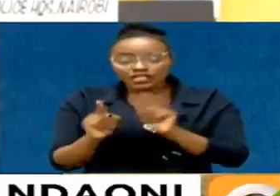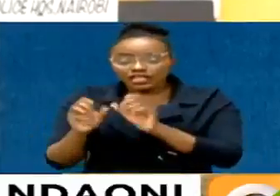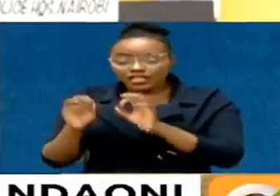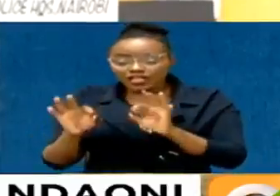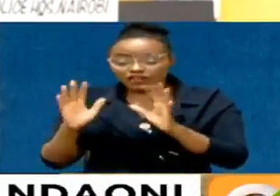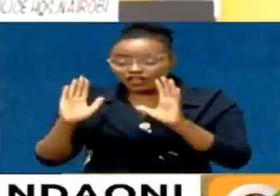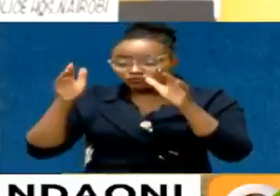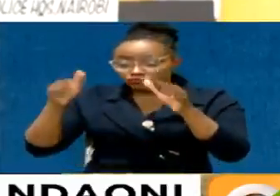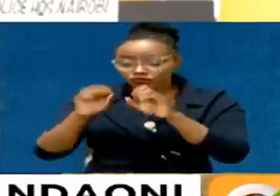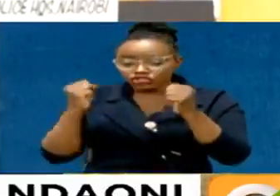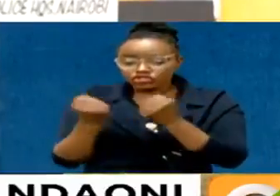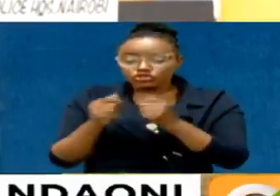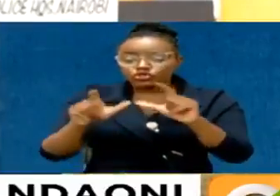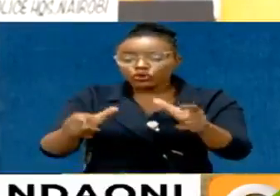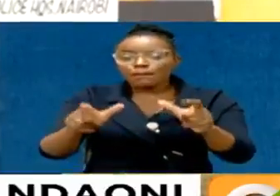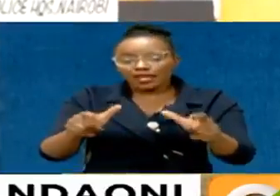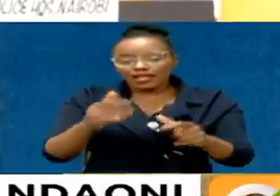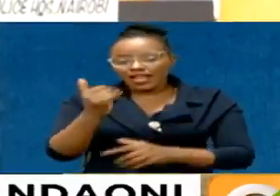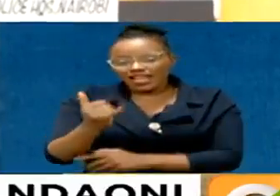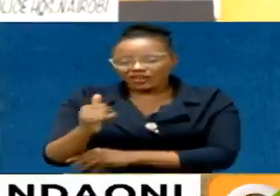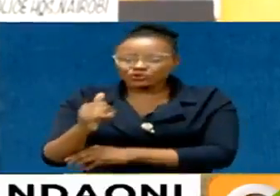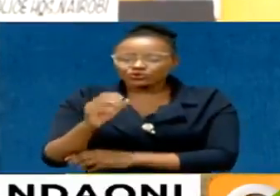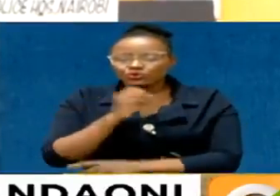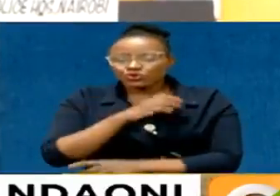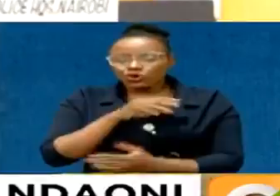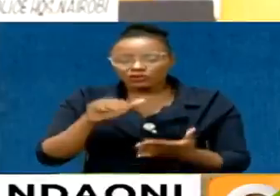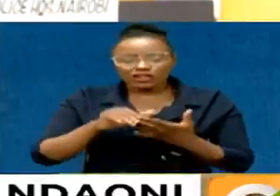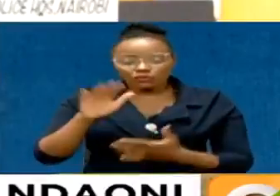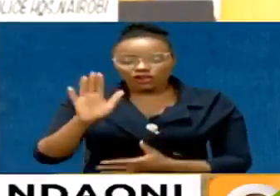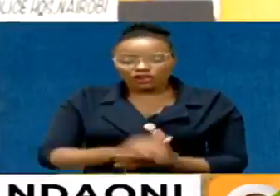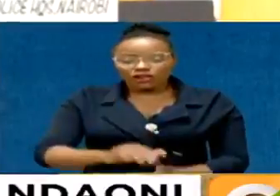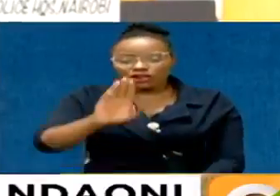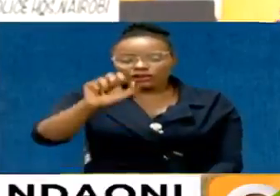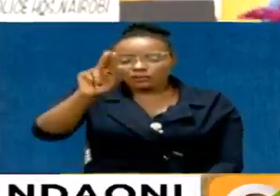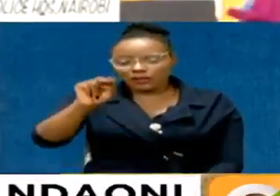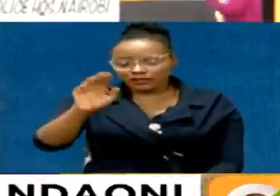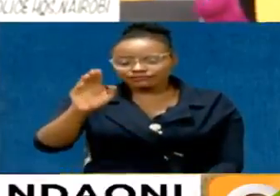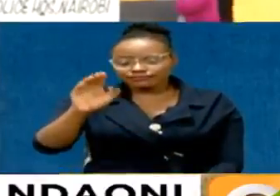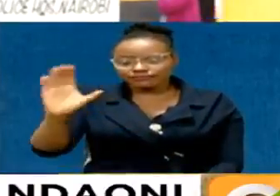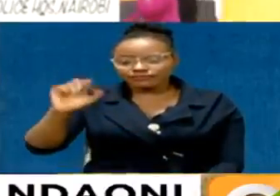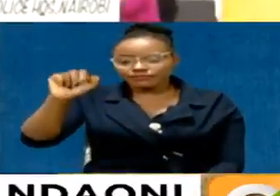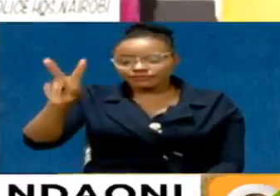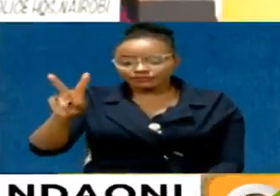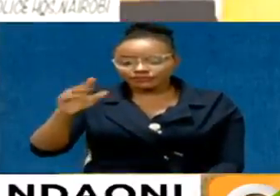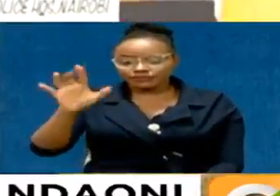kugeukia mitandao ya kijamii kupaza sauti zao ben kirui runinga ya Citizen Nairobi. Nairobi